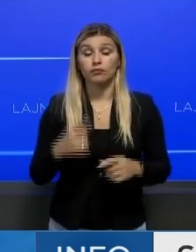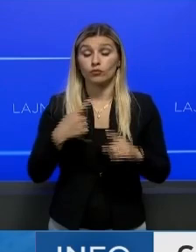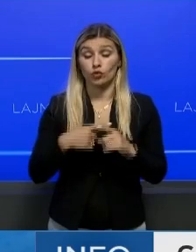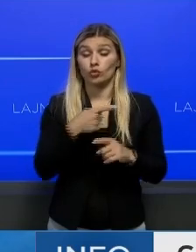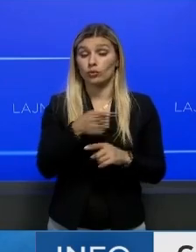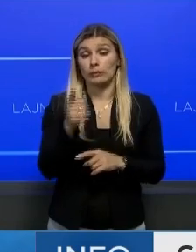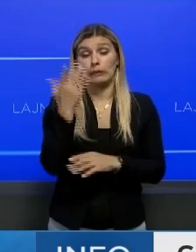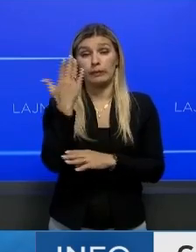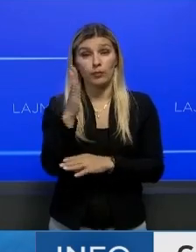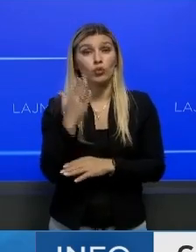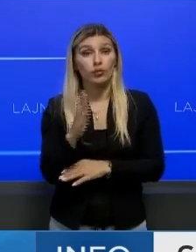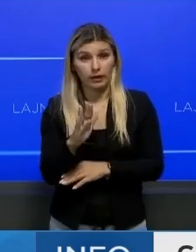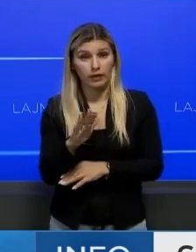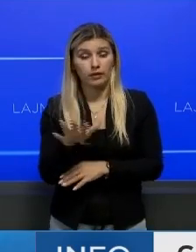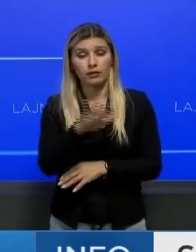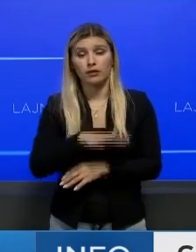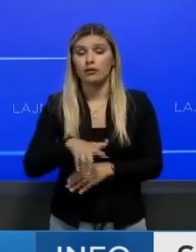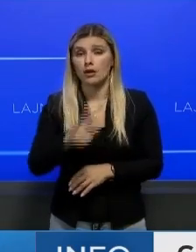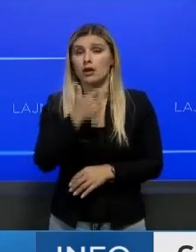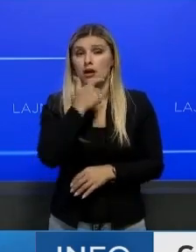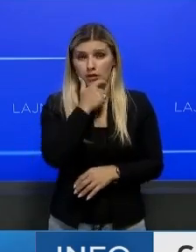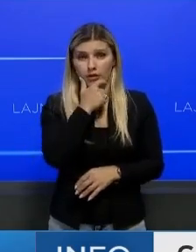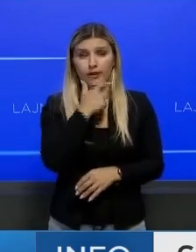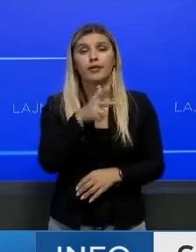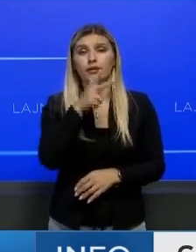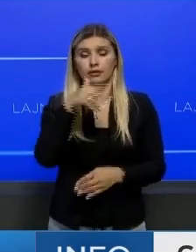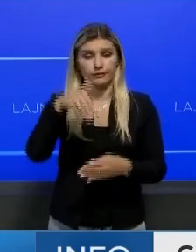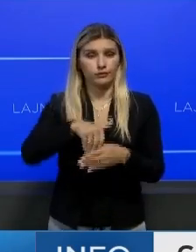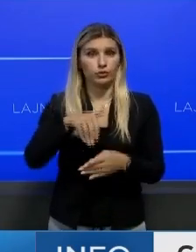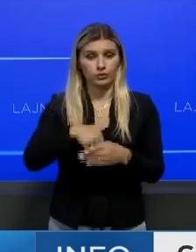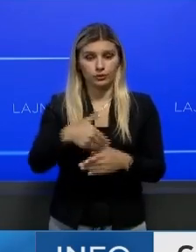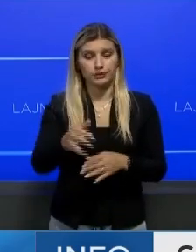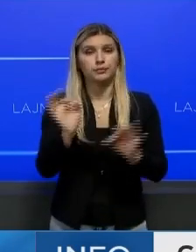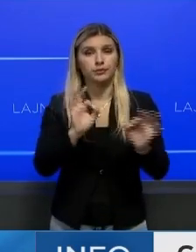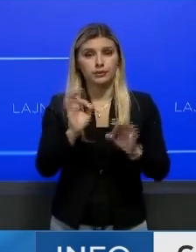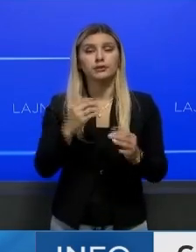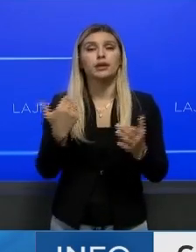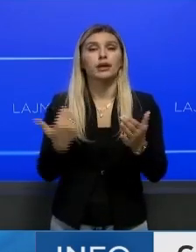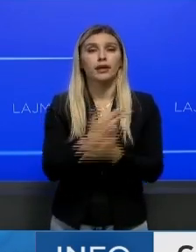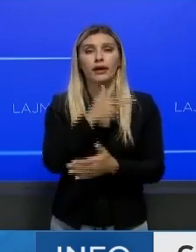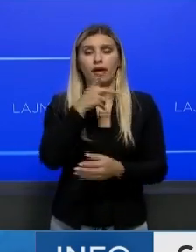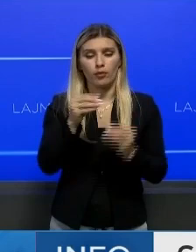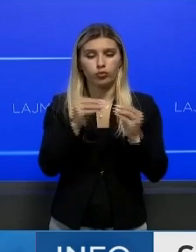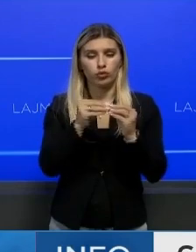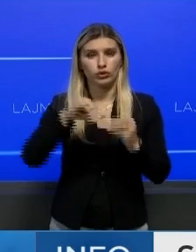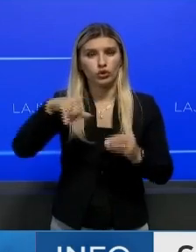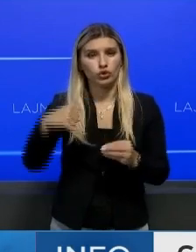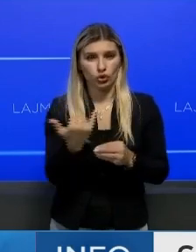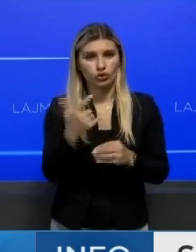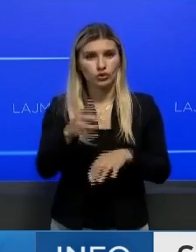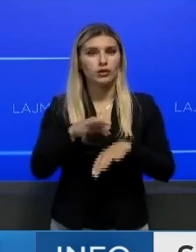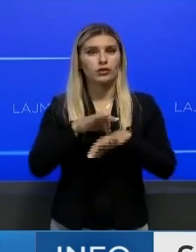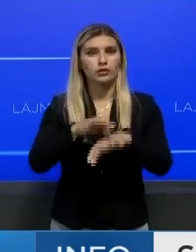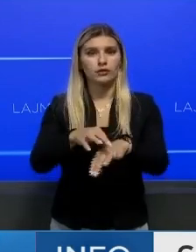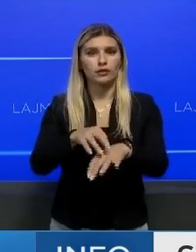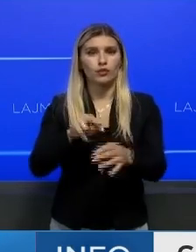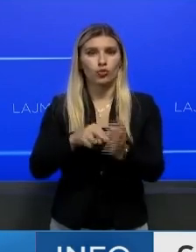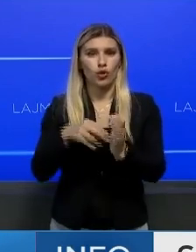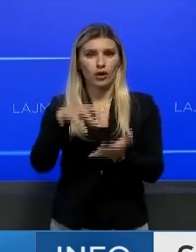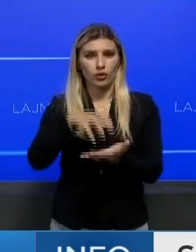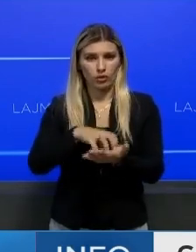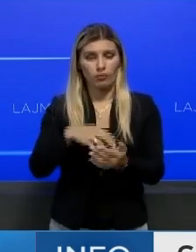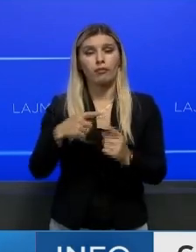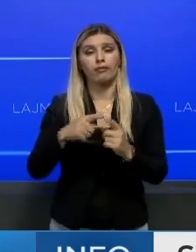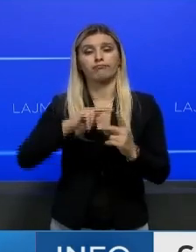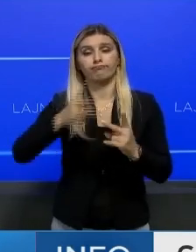Deputetë të konservator të Britanisë të madhe do t'i hedhin votat e tyre për t'a zëvencuar Boris Johnsonin si u dheqës partije e më